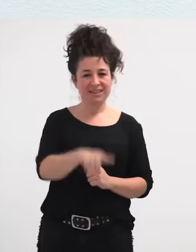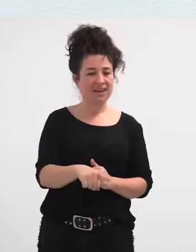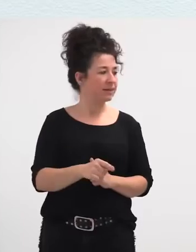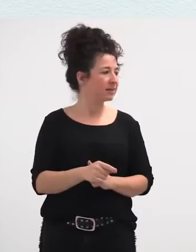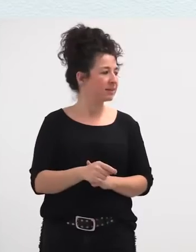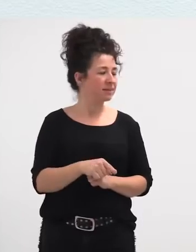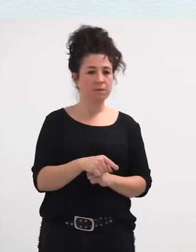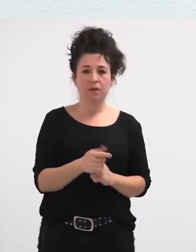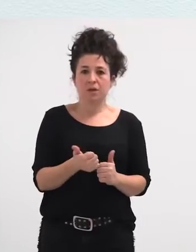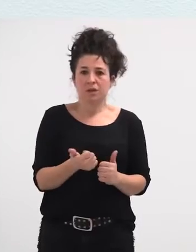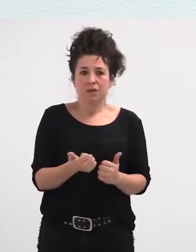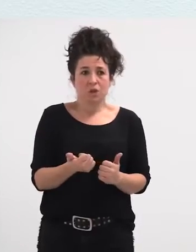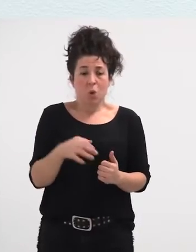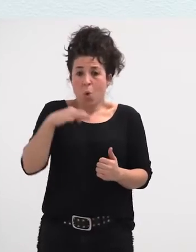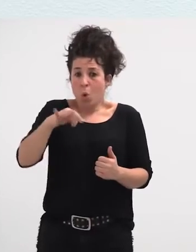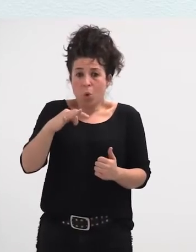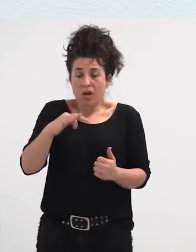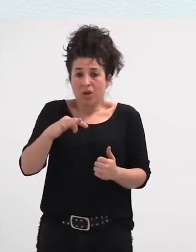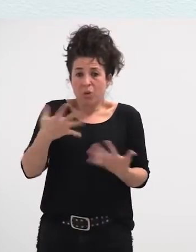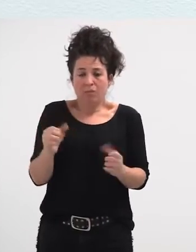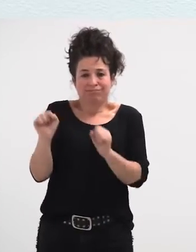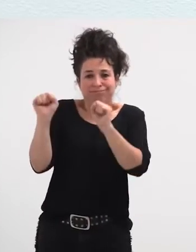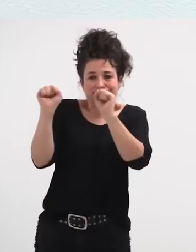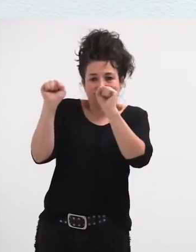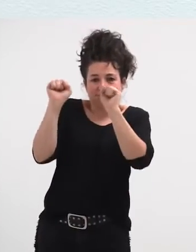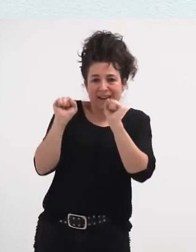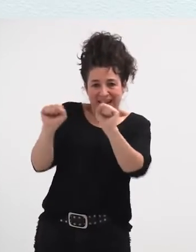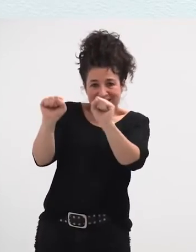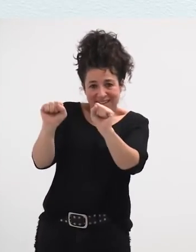geratzen zaigu erresistitzea, baina nau, lehenu haberan dugu, sartuko dira.